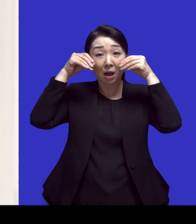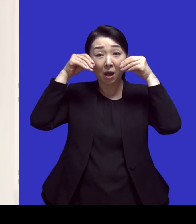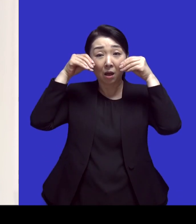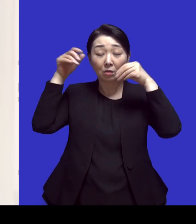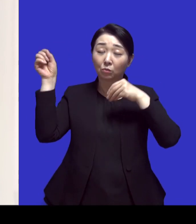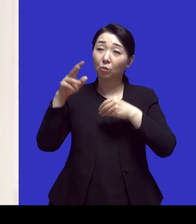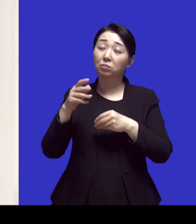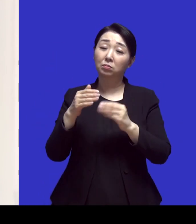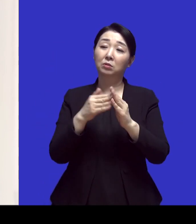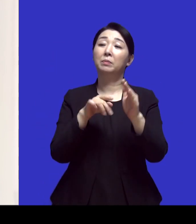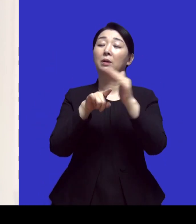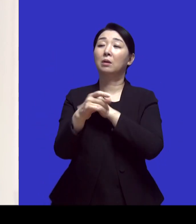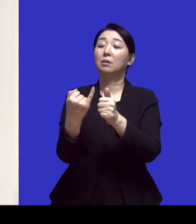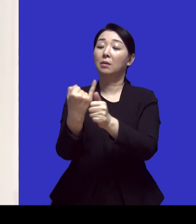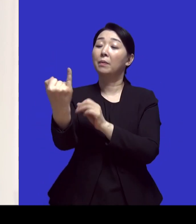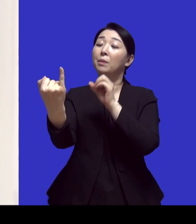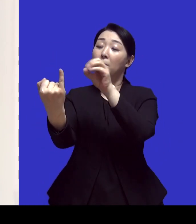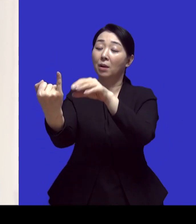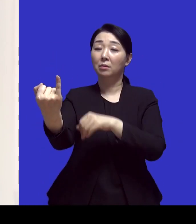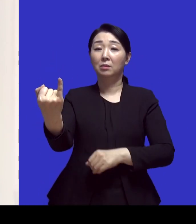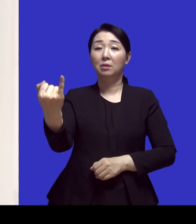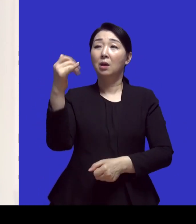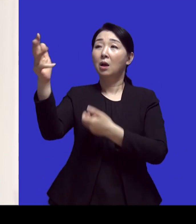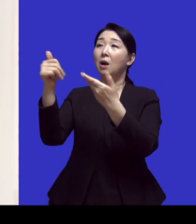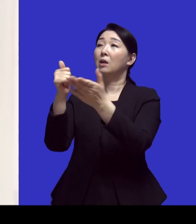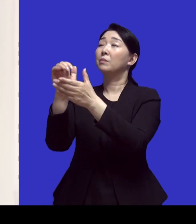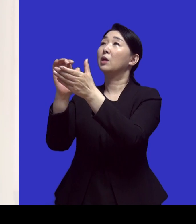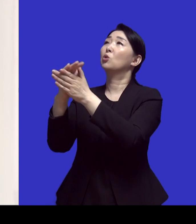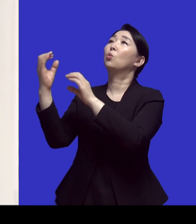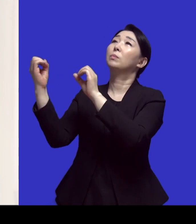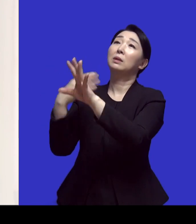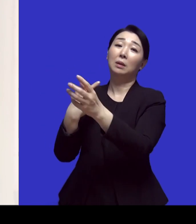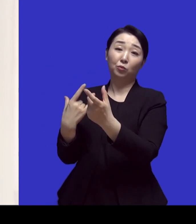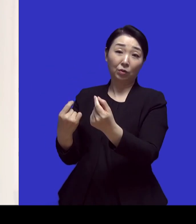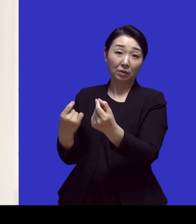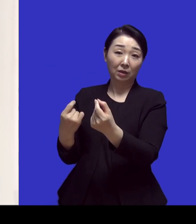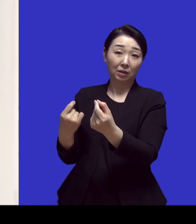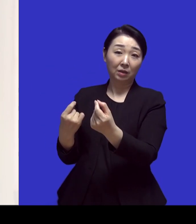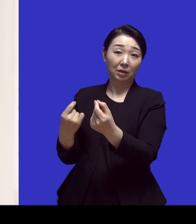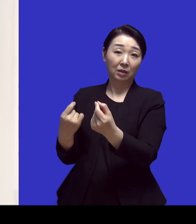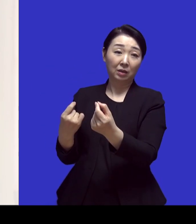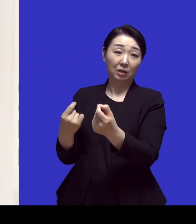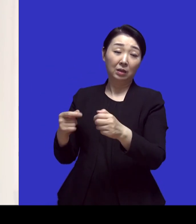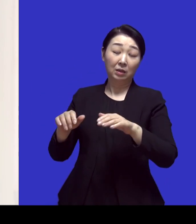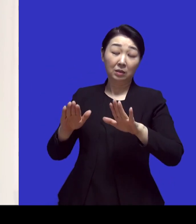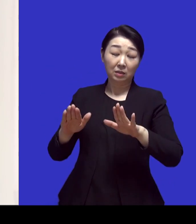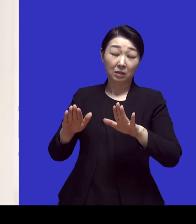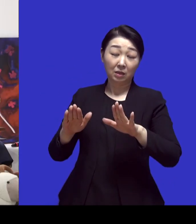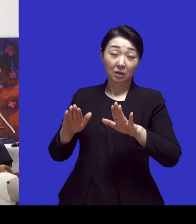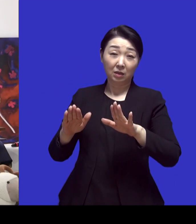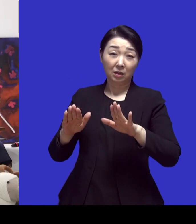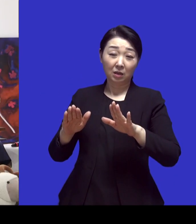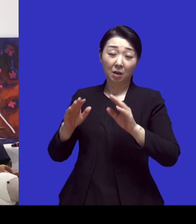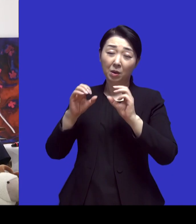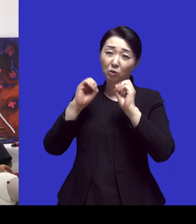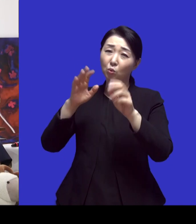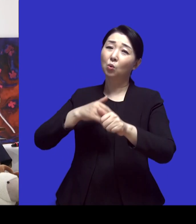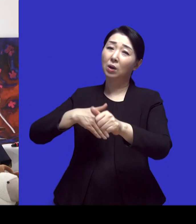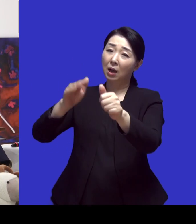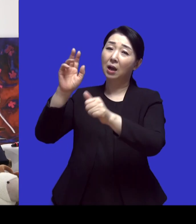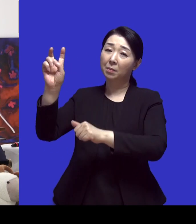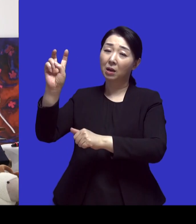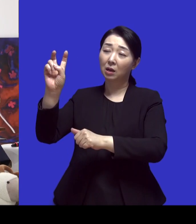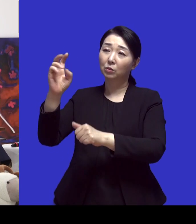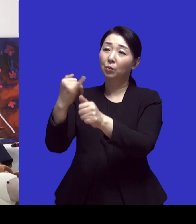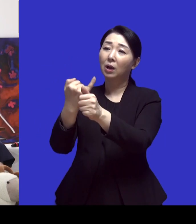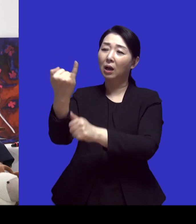제가 집에 와가지고 아내한테 얘기했어요 하나님이 내 기도 들으신 것 같아 응 이제 곧 가게 될 것 같아 오 이제